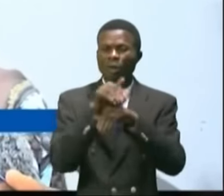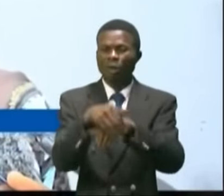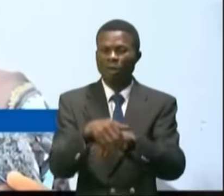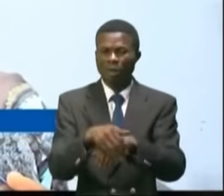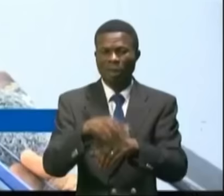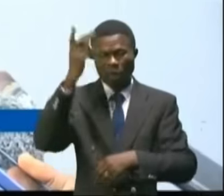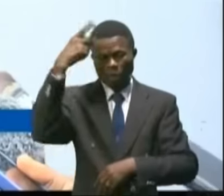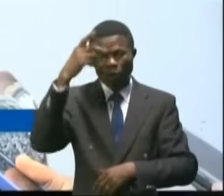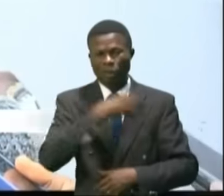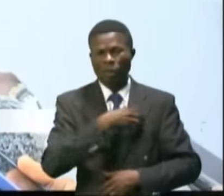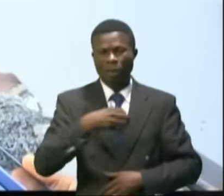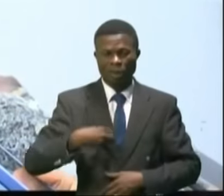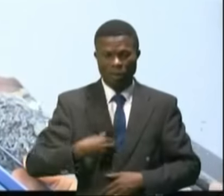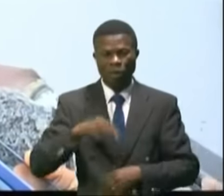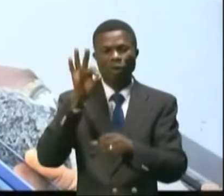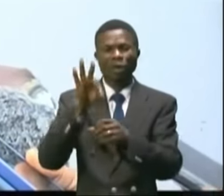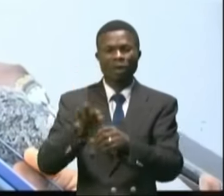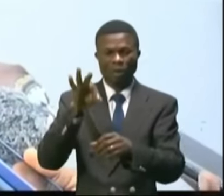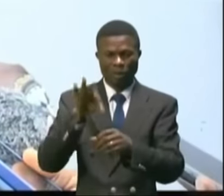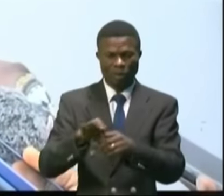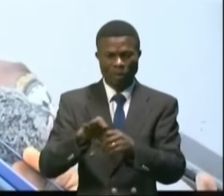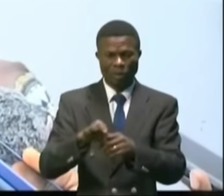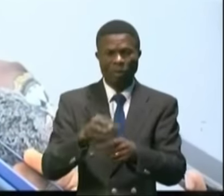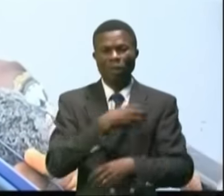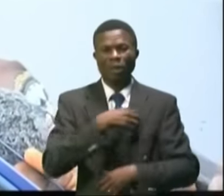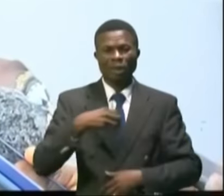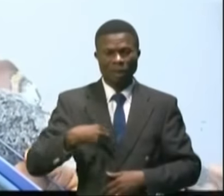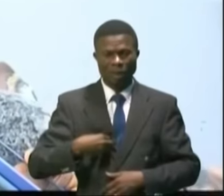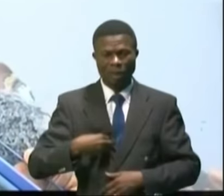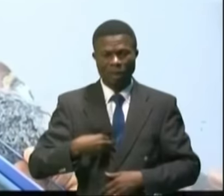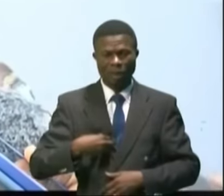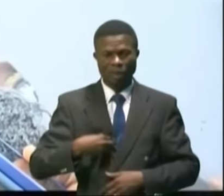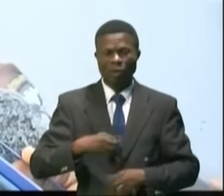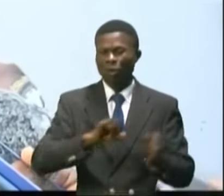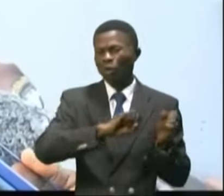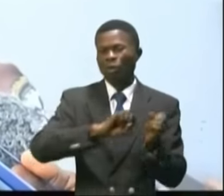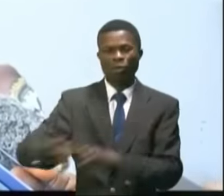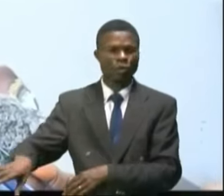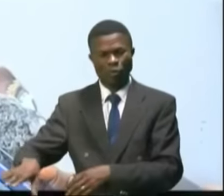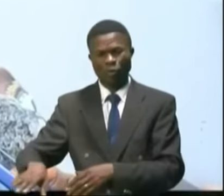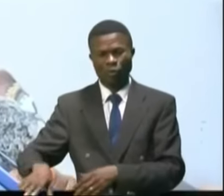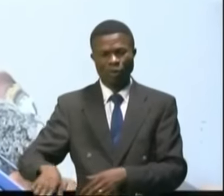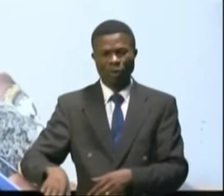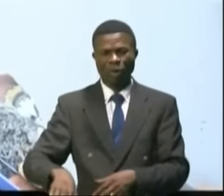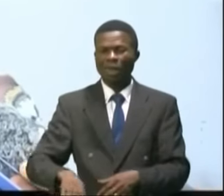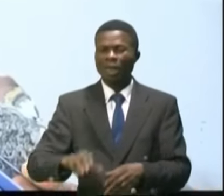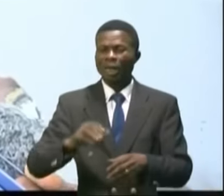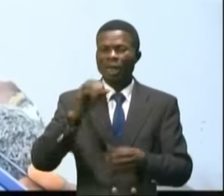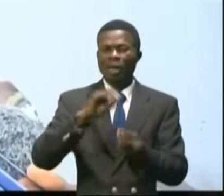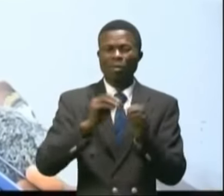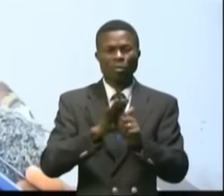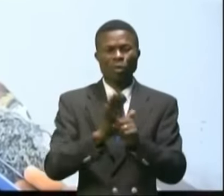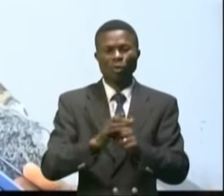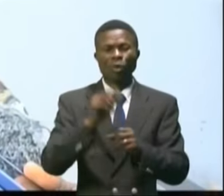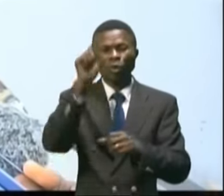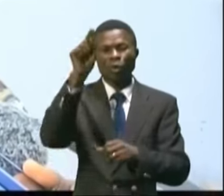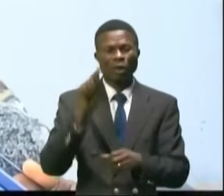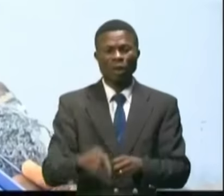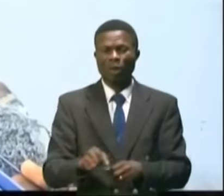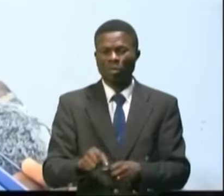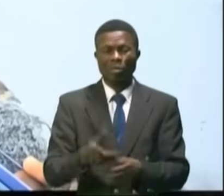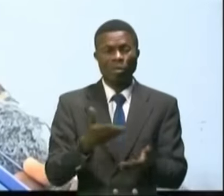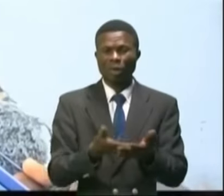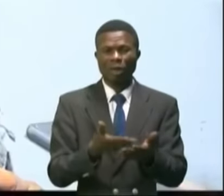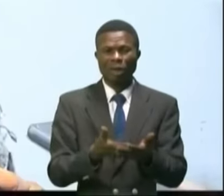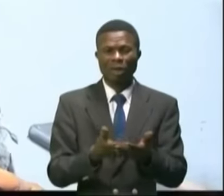politique de la femme. Les élections, les femmes se sont jetées à corps perdu là-dedans. Les résultats ne sont pas